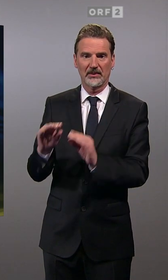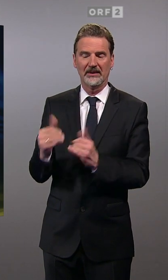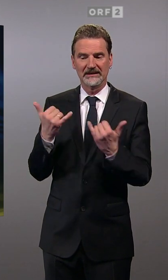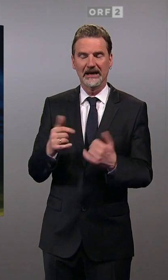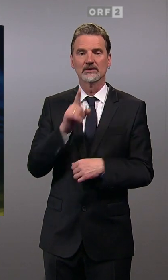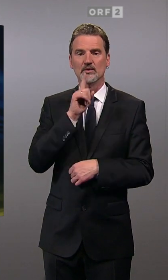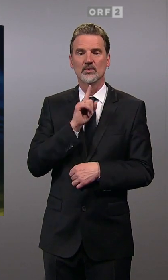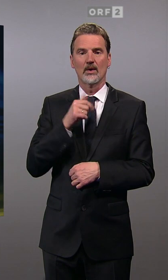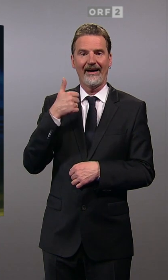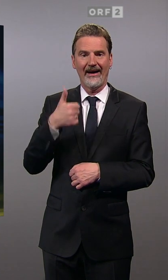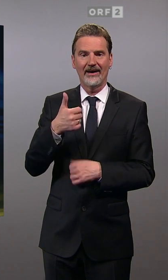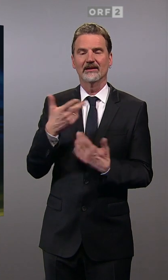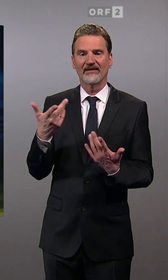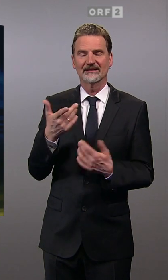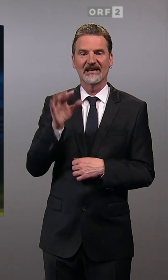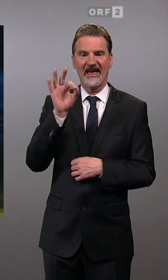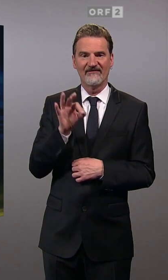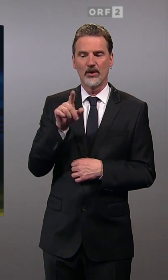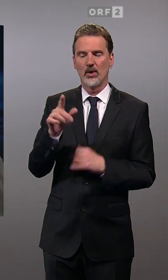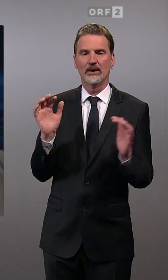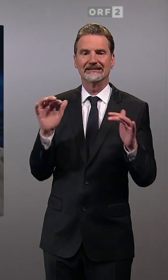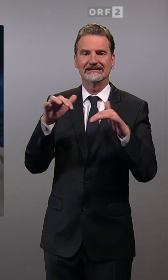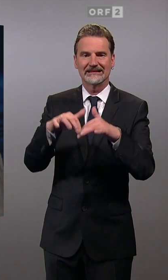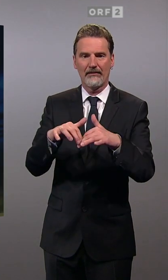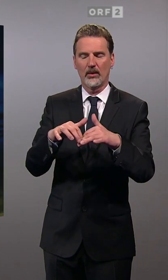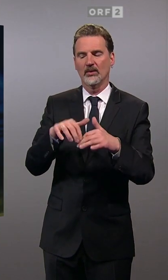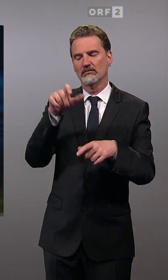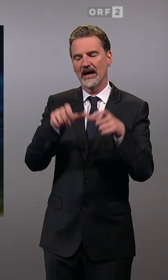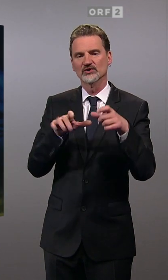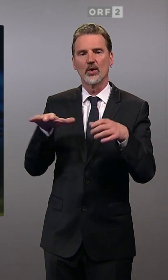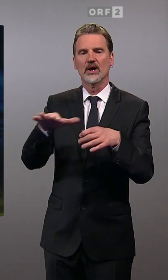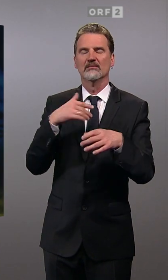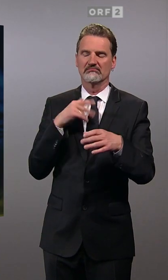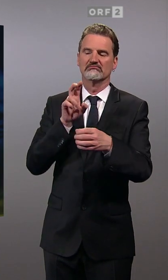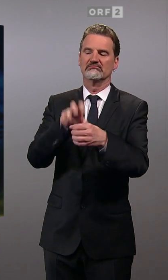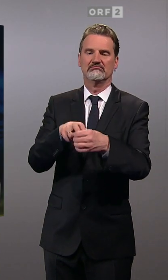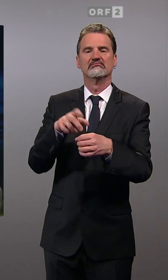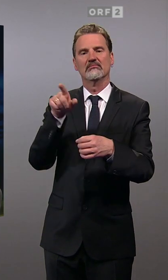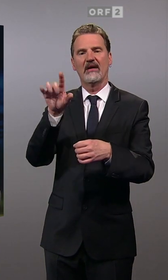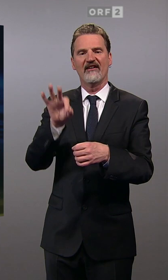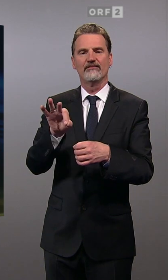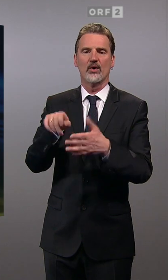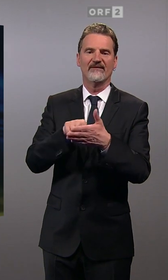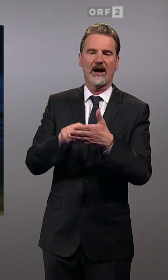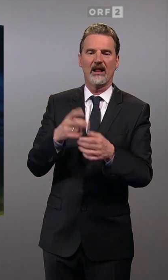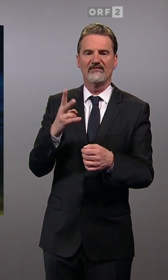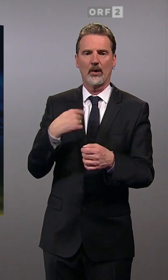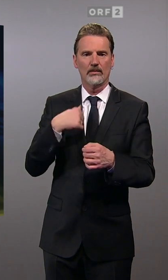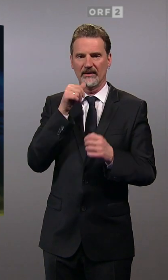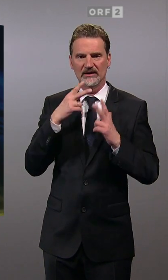Partei als Sammelbecken der Unzufriedenen, der Kritischen, der Skeptischen. Und da haben wir natürlich mit dem Teuerungsthema einen